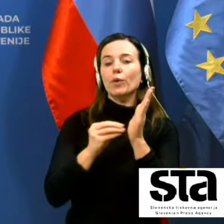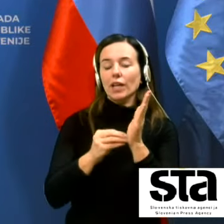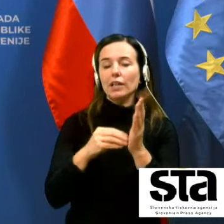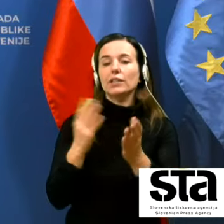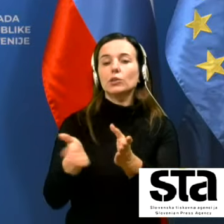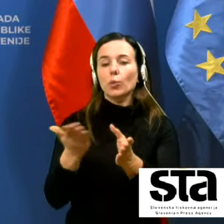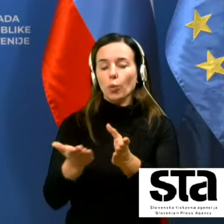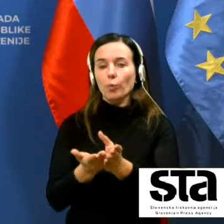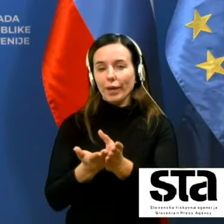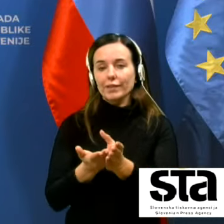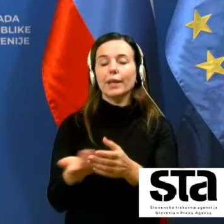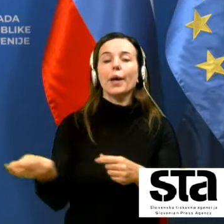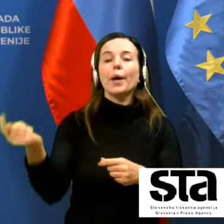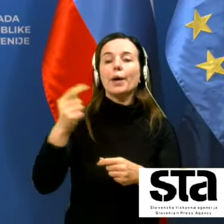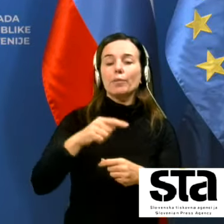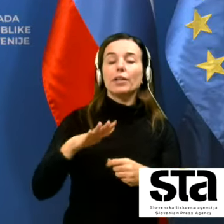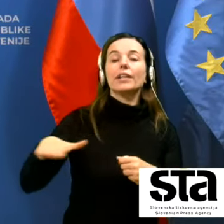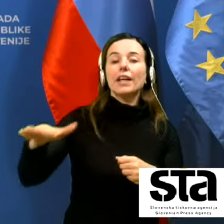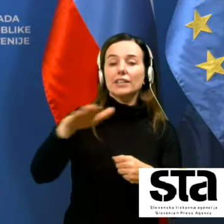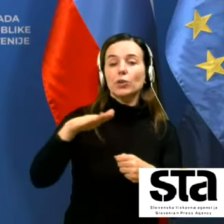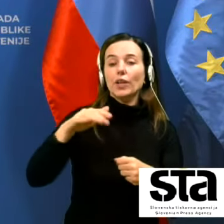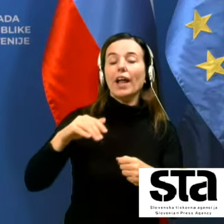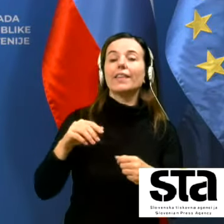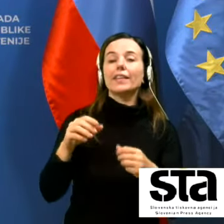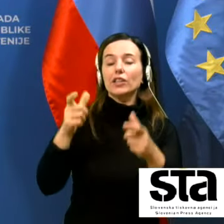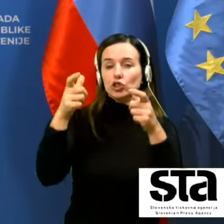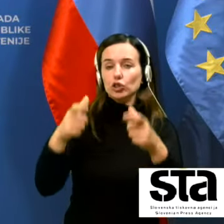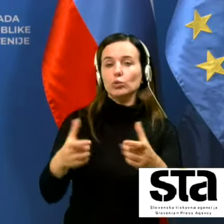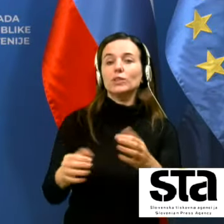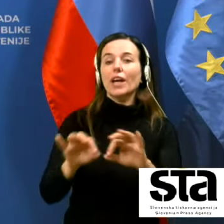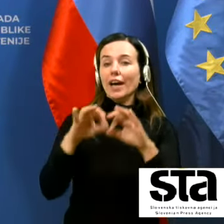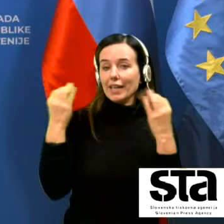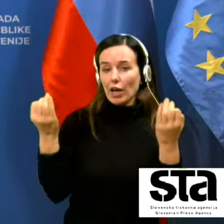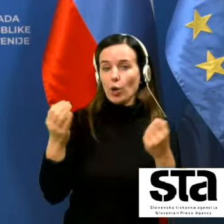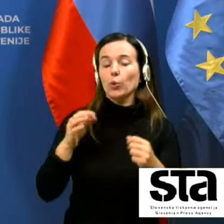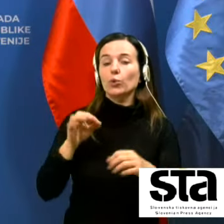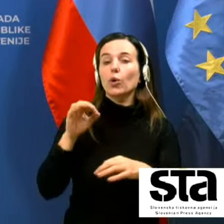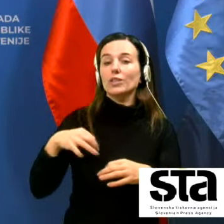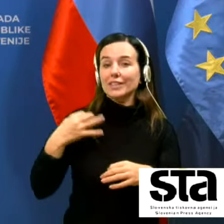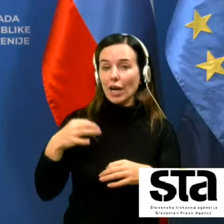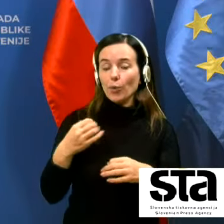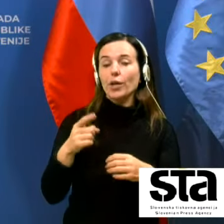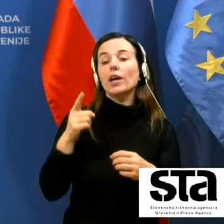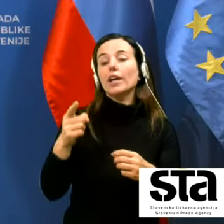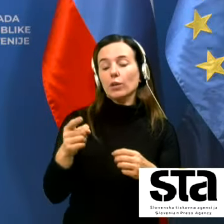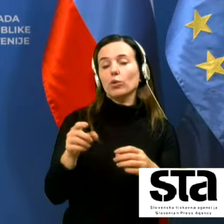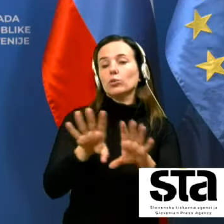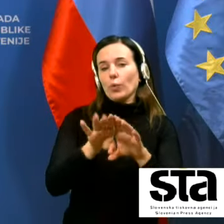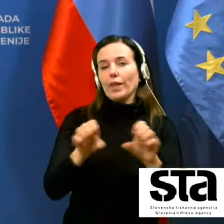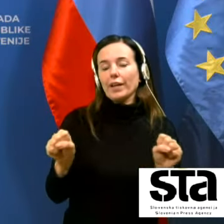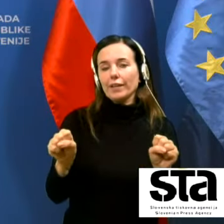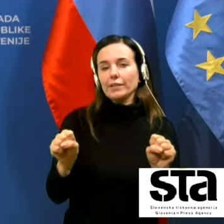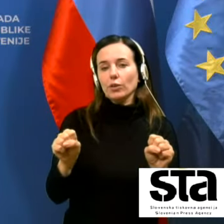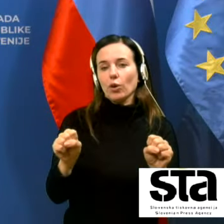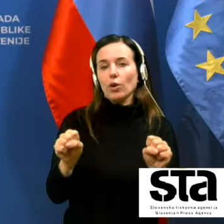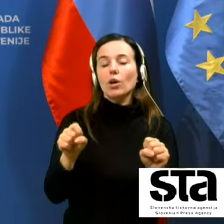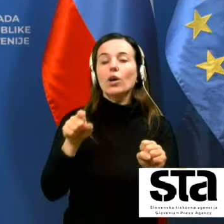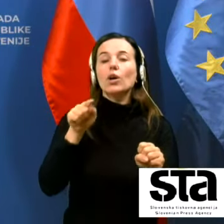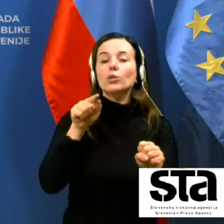dokumenti pridejo na nacionalni inštitut za javno zdravje kjer jih morajo obdelati žal je sveda tle